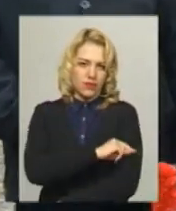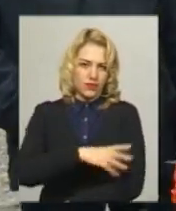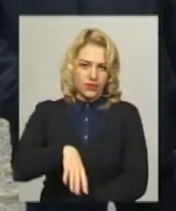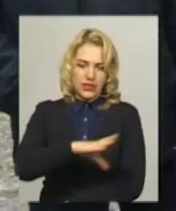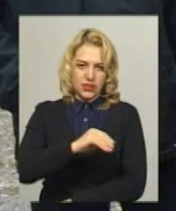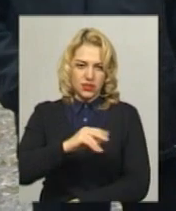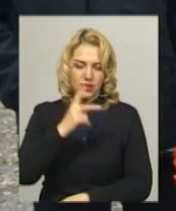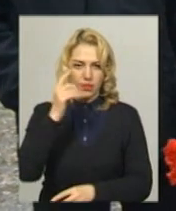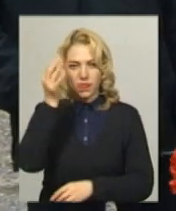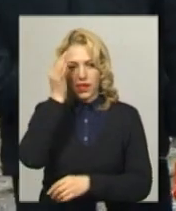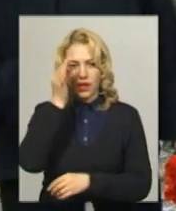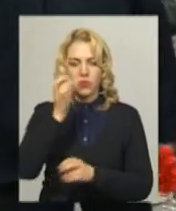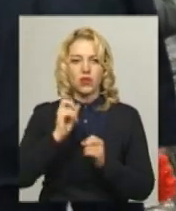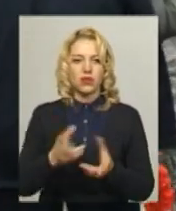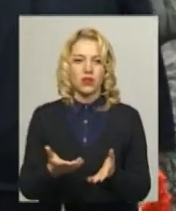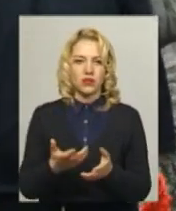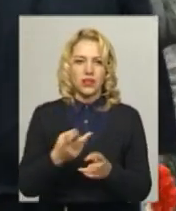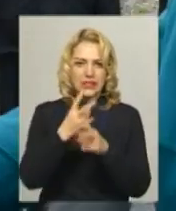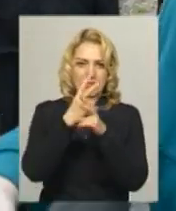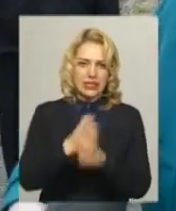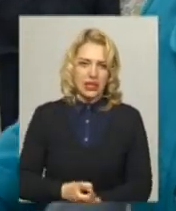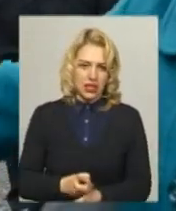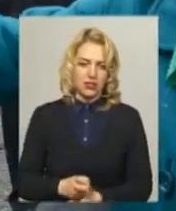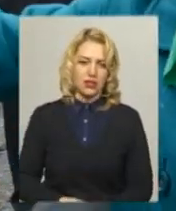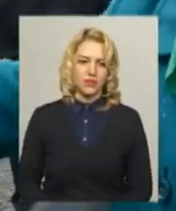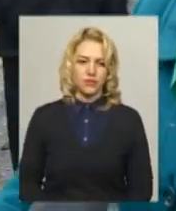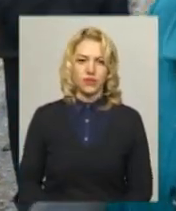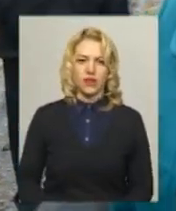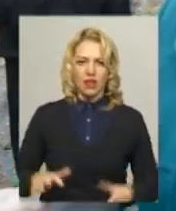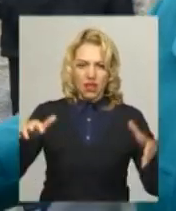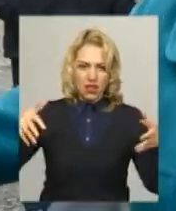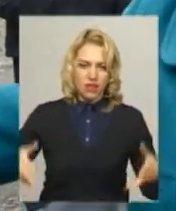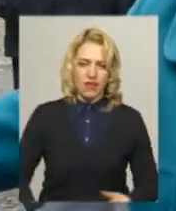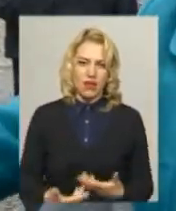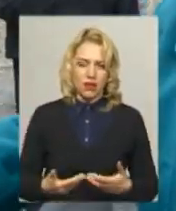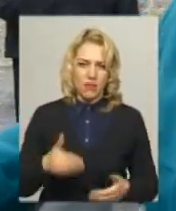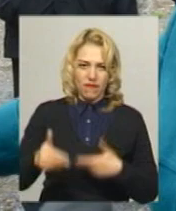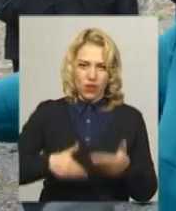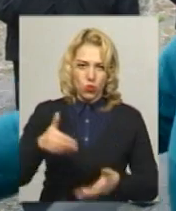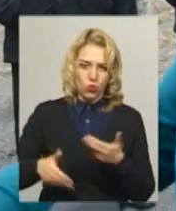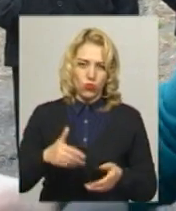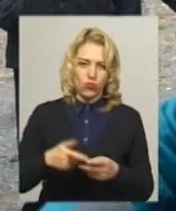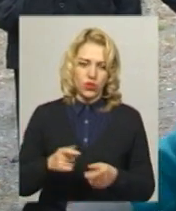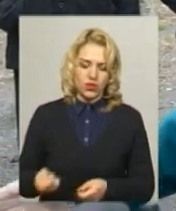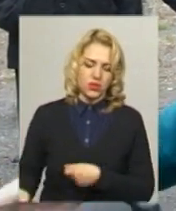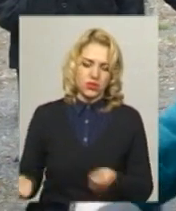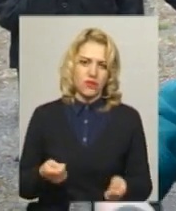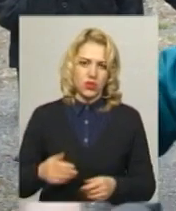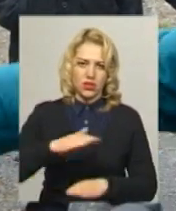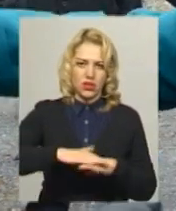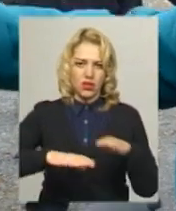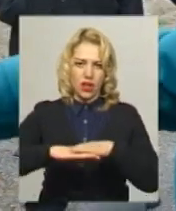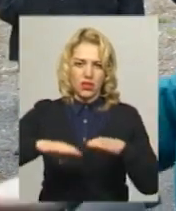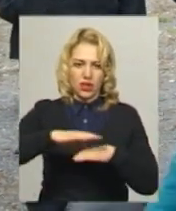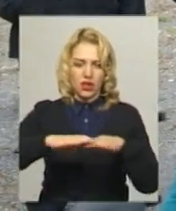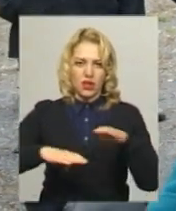що вони нагадували скелети. Велика яма викопувалася, і туди завозились, і складали в кілька рядів, і